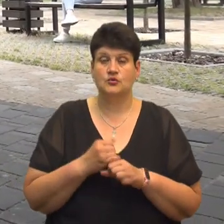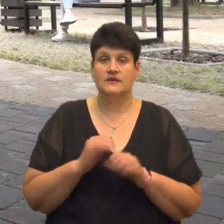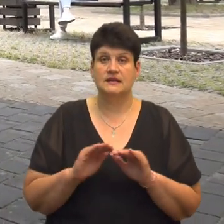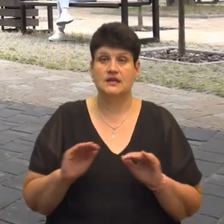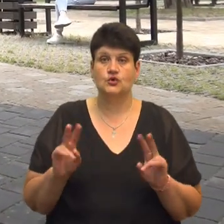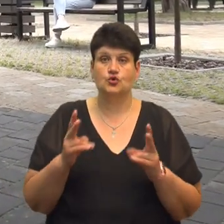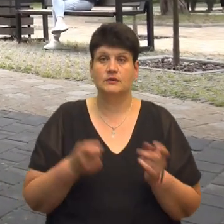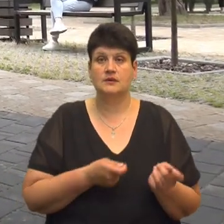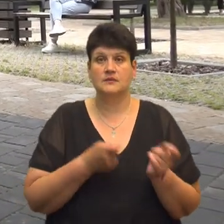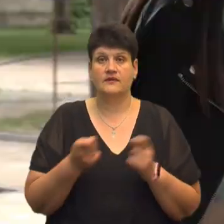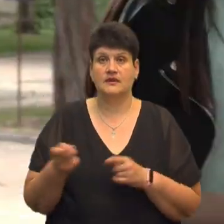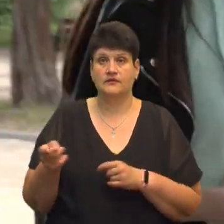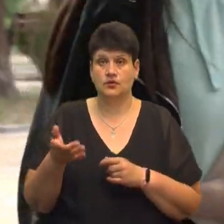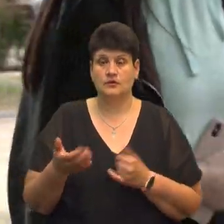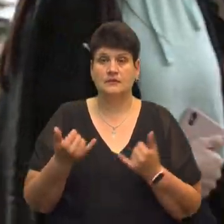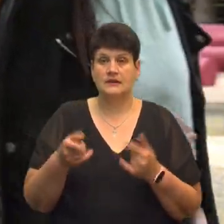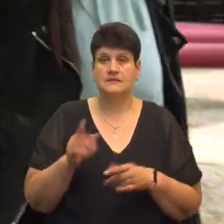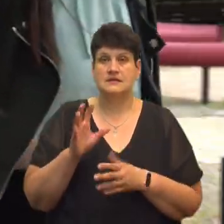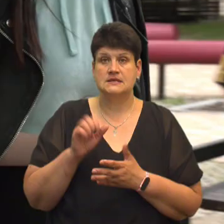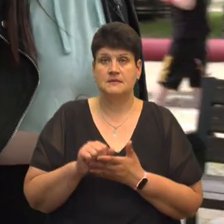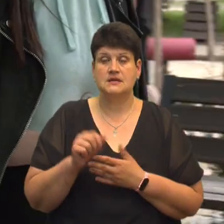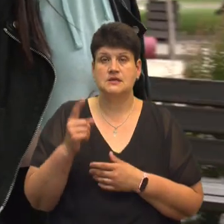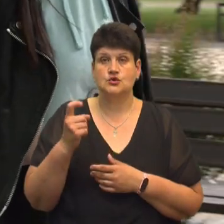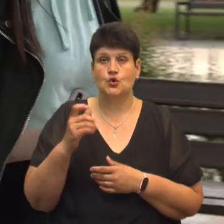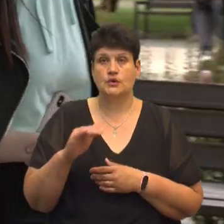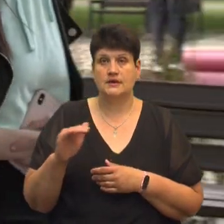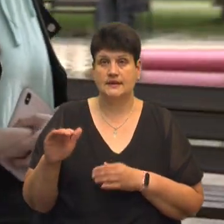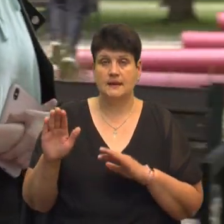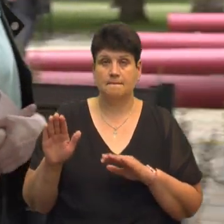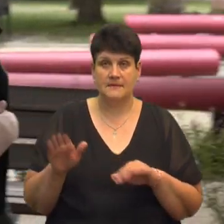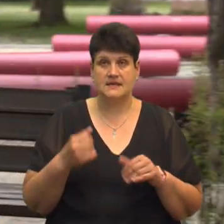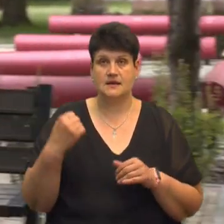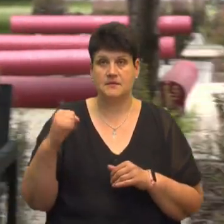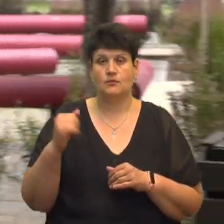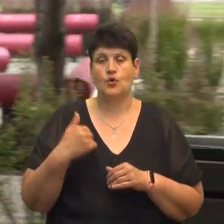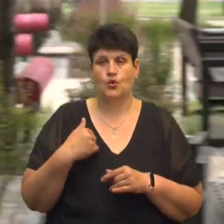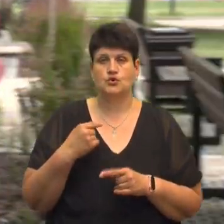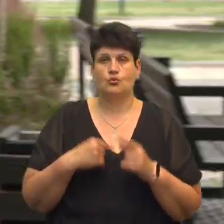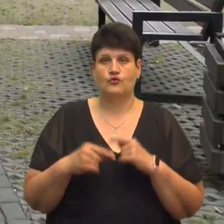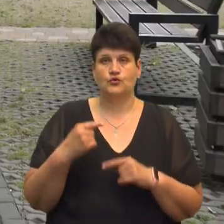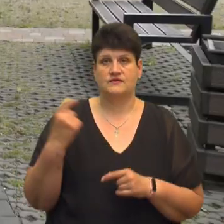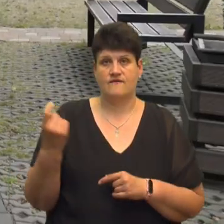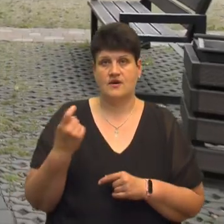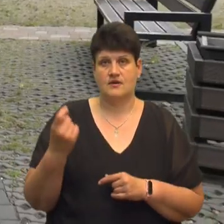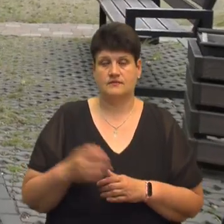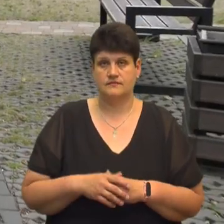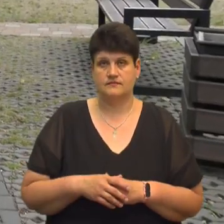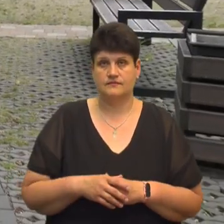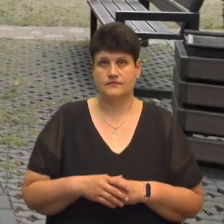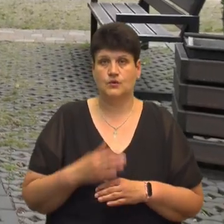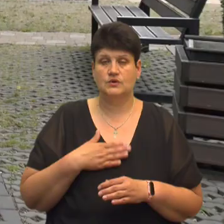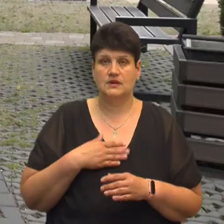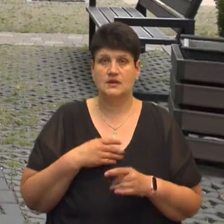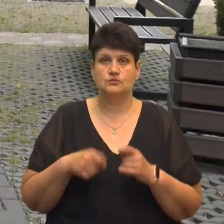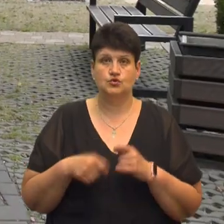перевезла до Тернополя. Наразі там займається 100 дітей. Каже, після перемоги хоче повернутися до Харкова. У нас пошкоджене